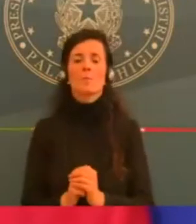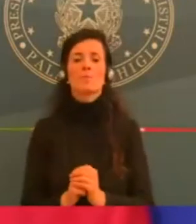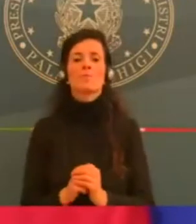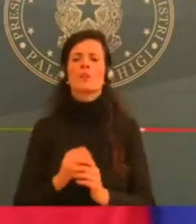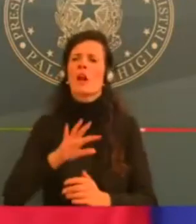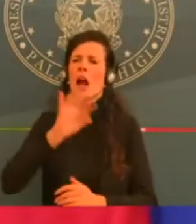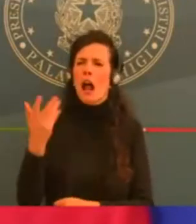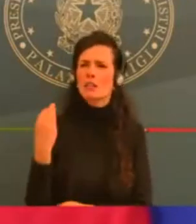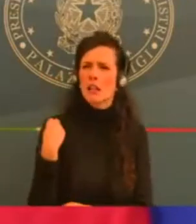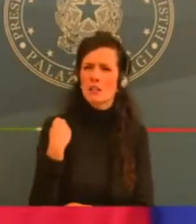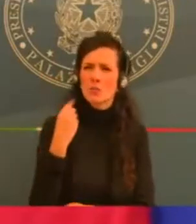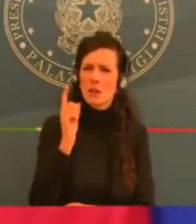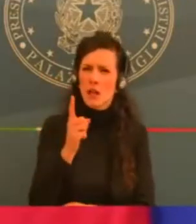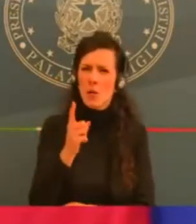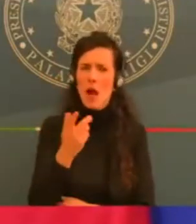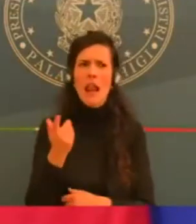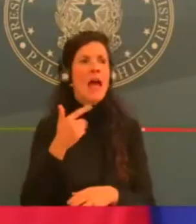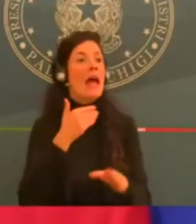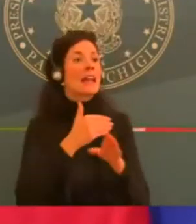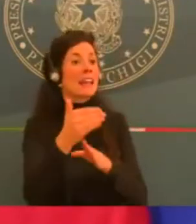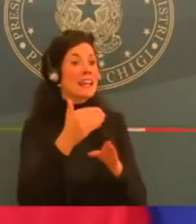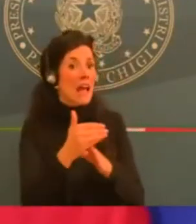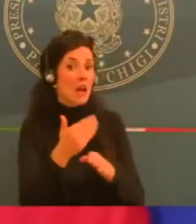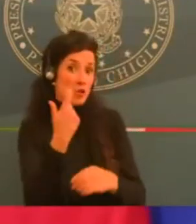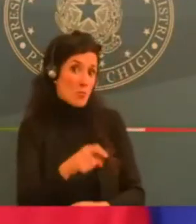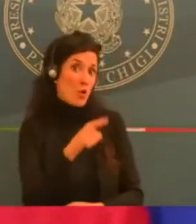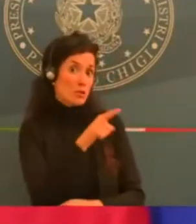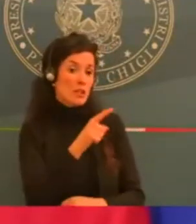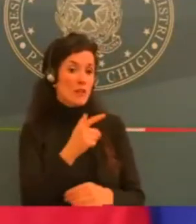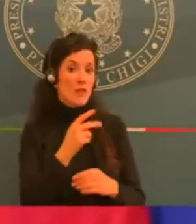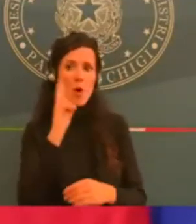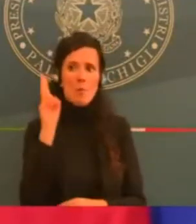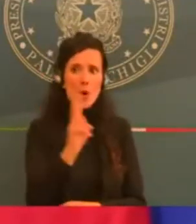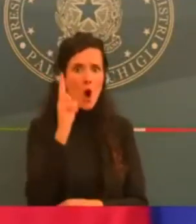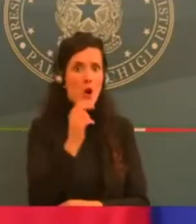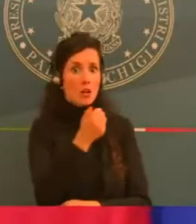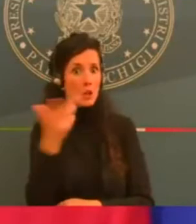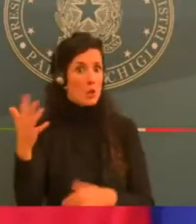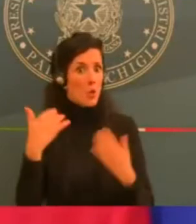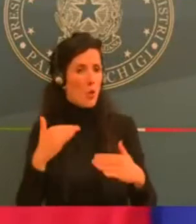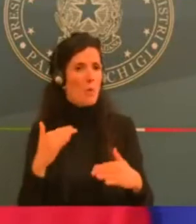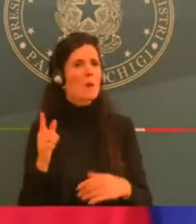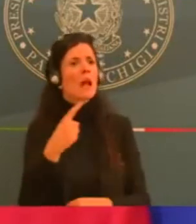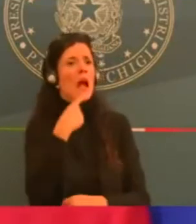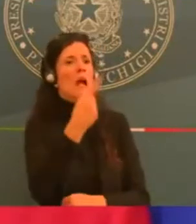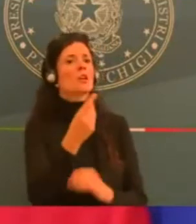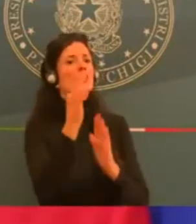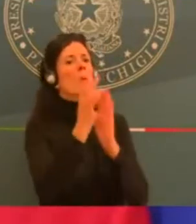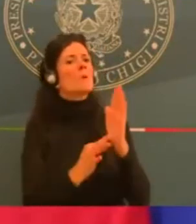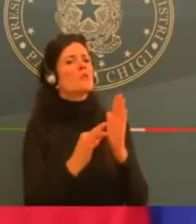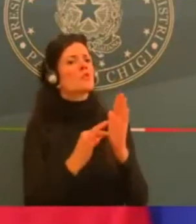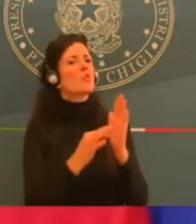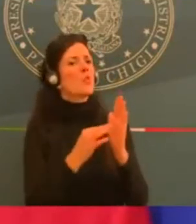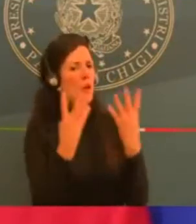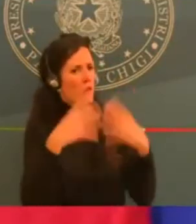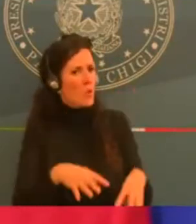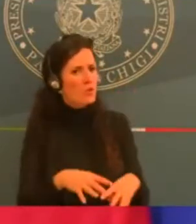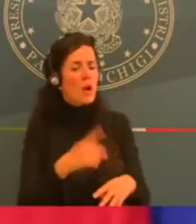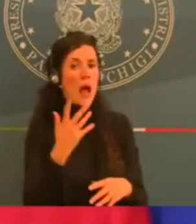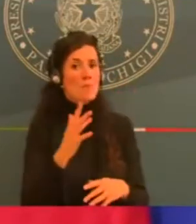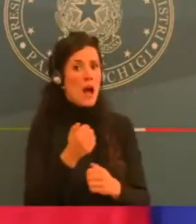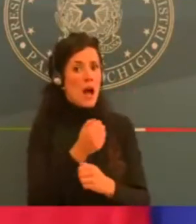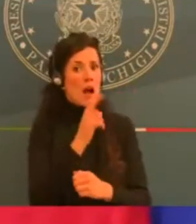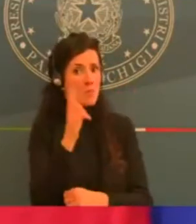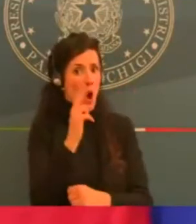Guardi, i morti sono, resteranno una ferita aperta nella nostra comunità